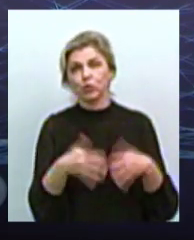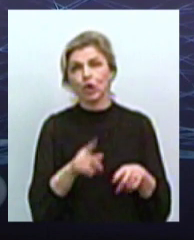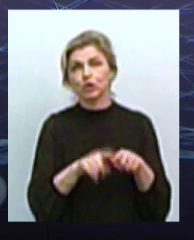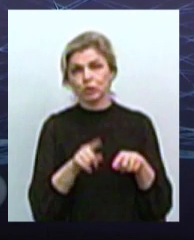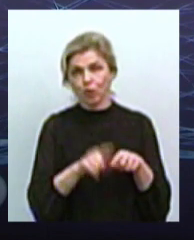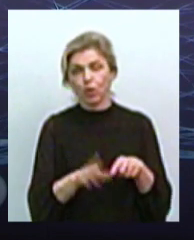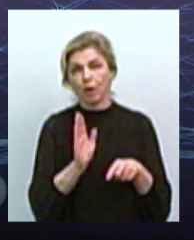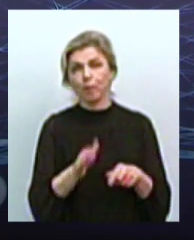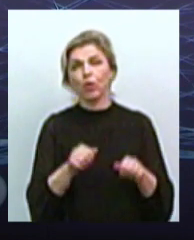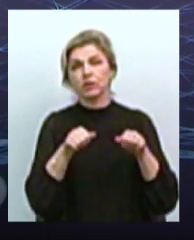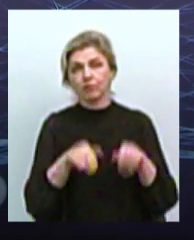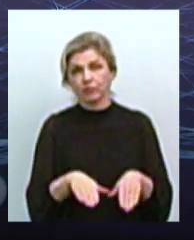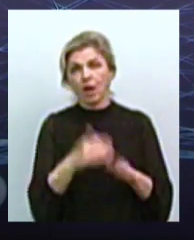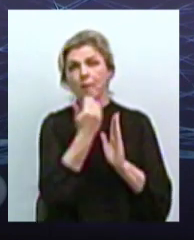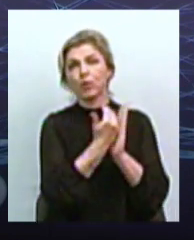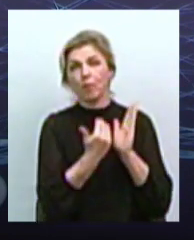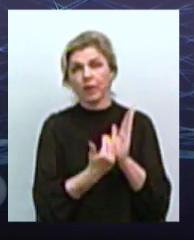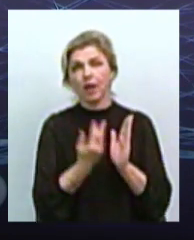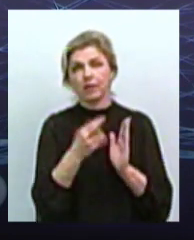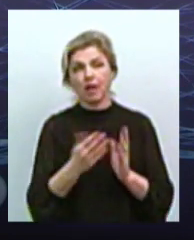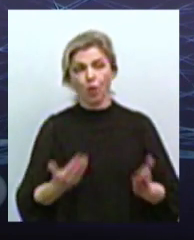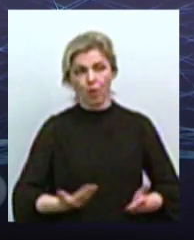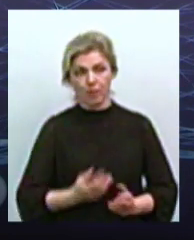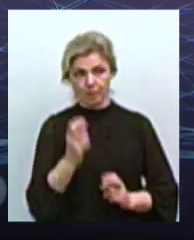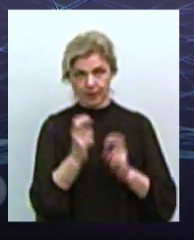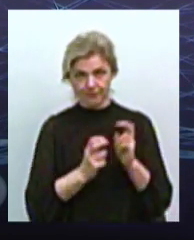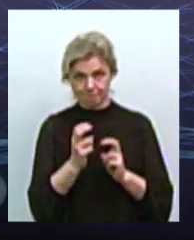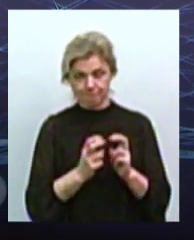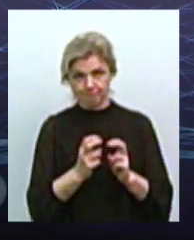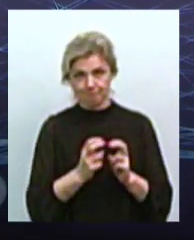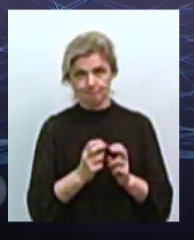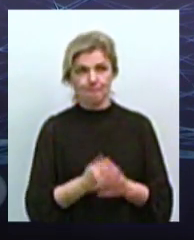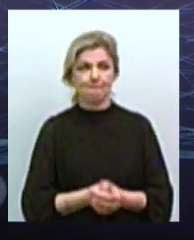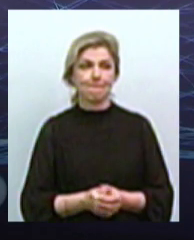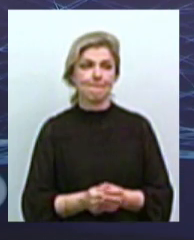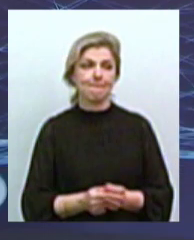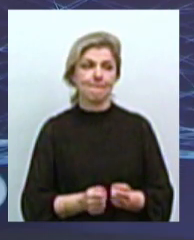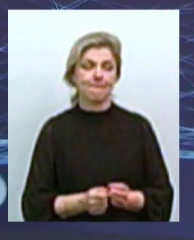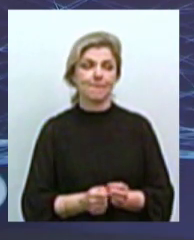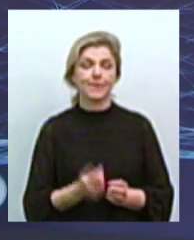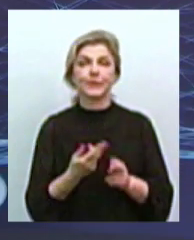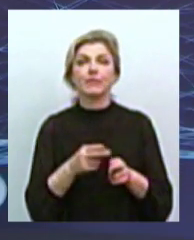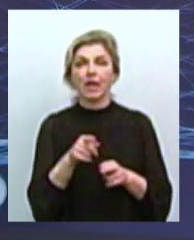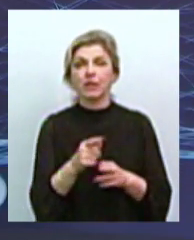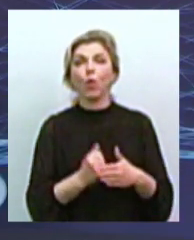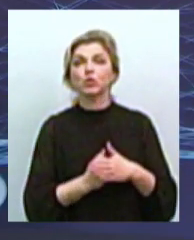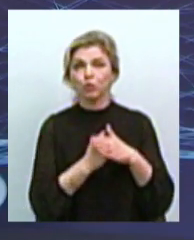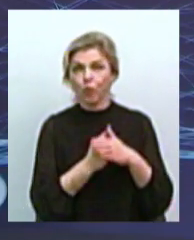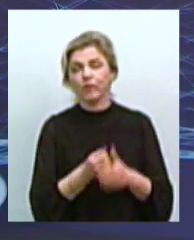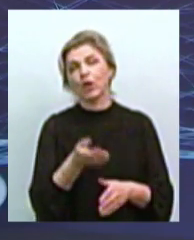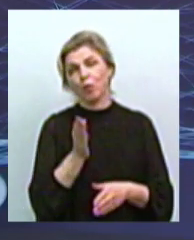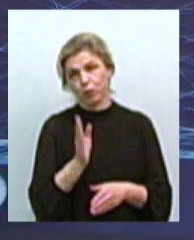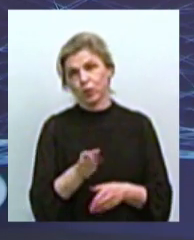сподіваюся, буде прийнята програма для комунального підприємства і сподіваюся, цьому комплексі, на цій основі вже буде